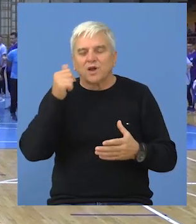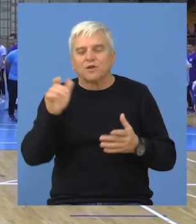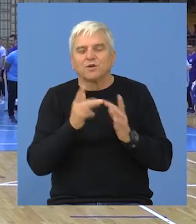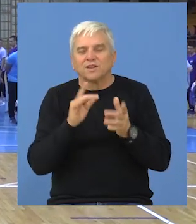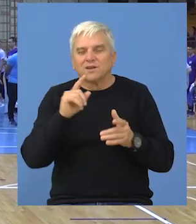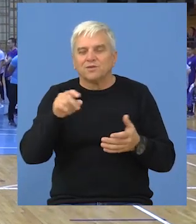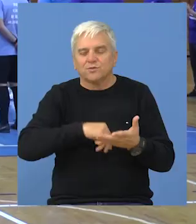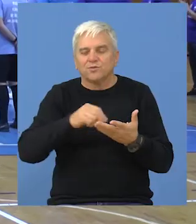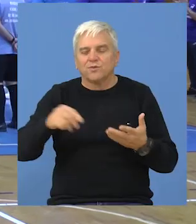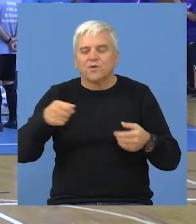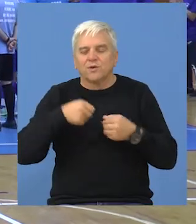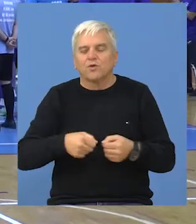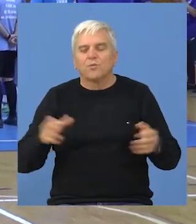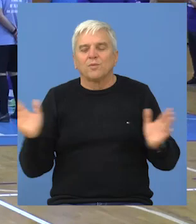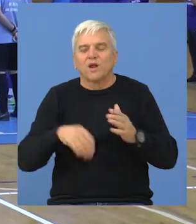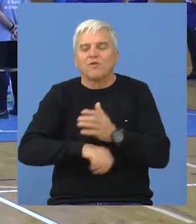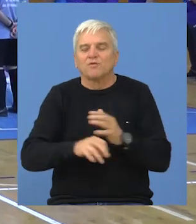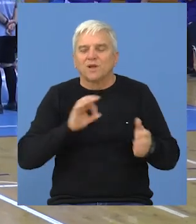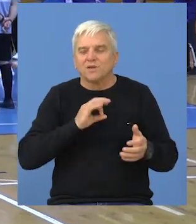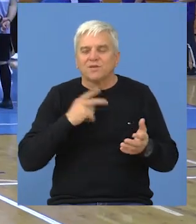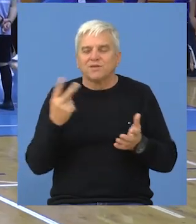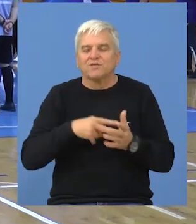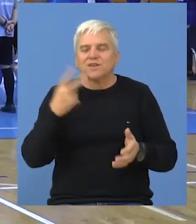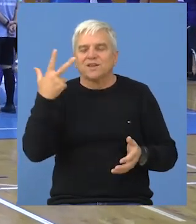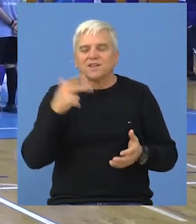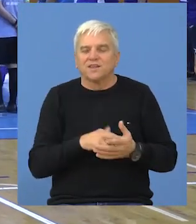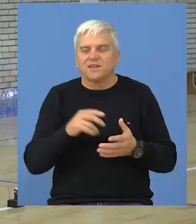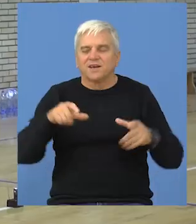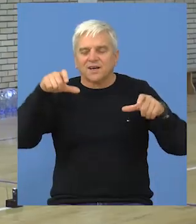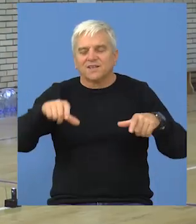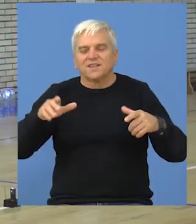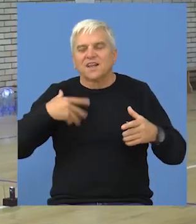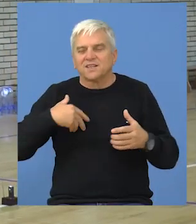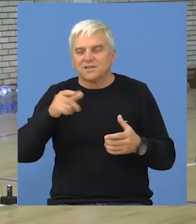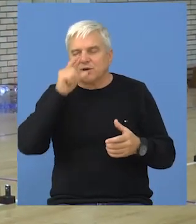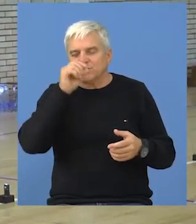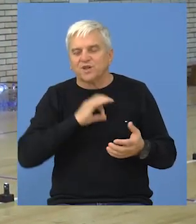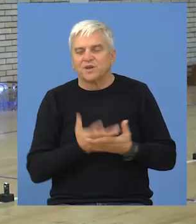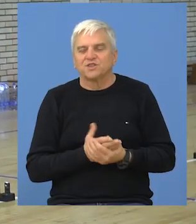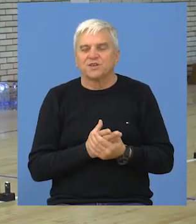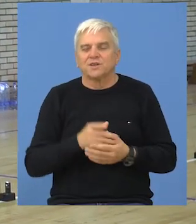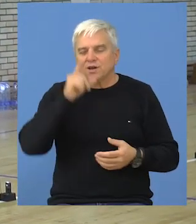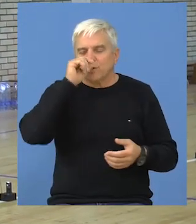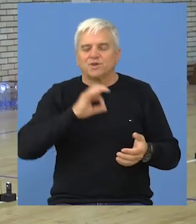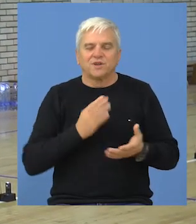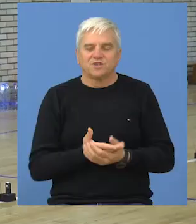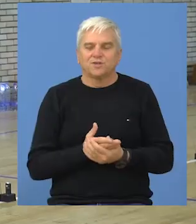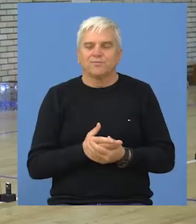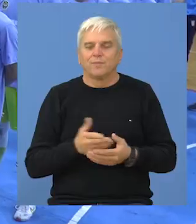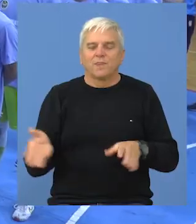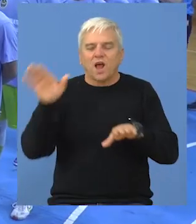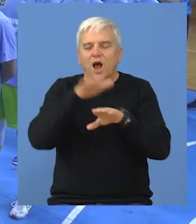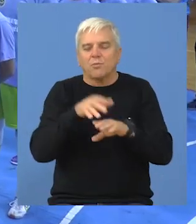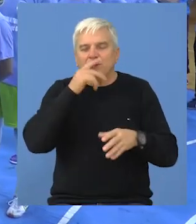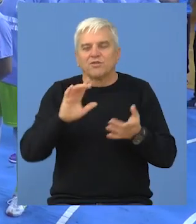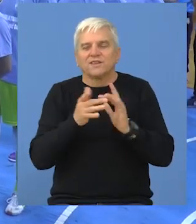međunarodnog turnira potpisuju Klub malog futbala Bečeji 2003, Kancelarija za mlade opštine Bečeji i opština Bečeji,